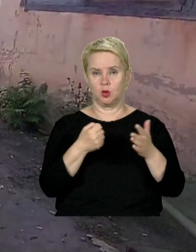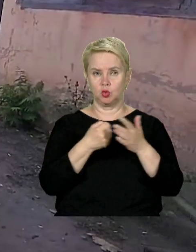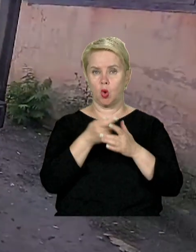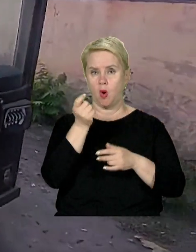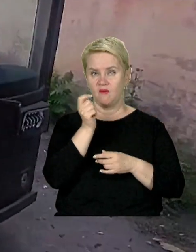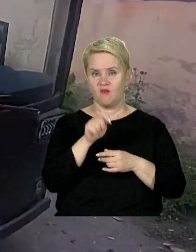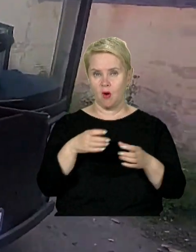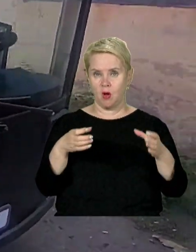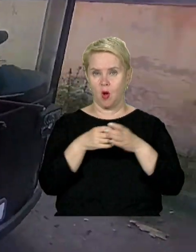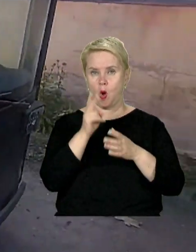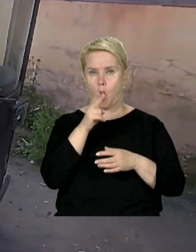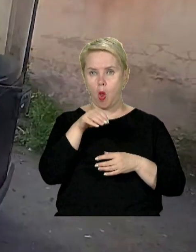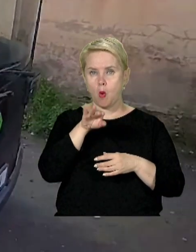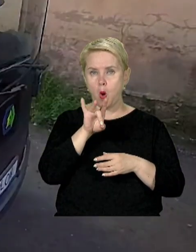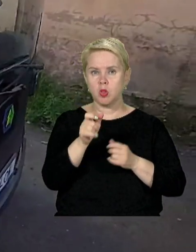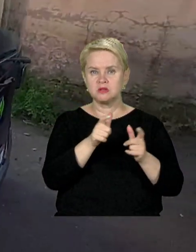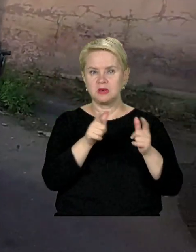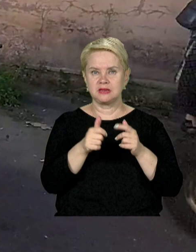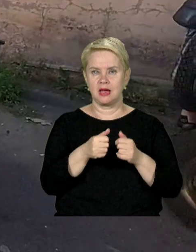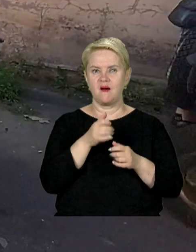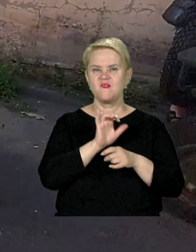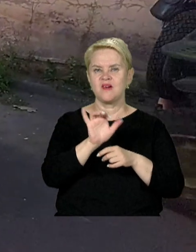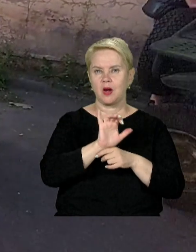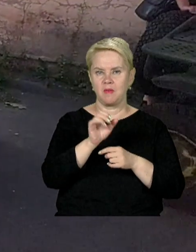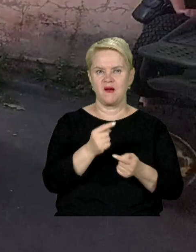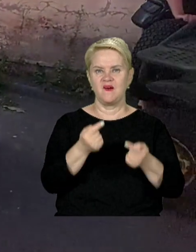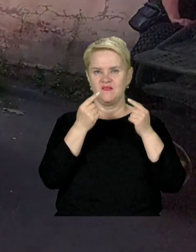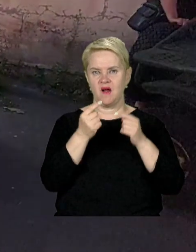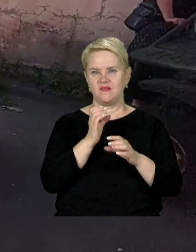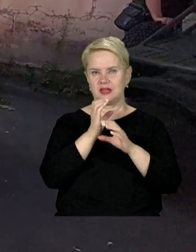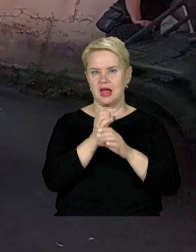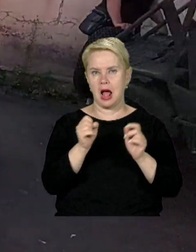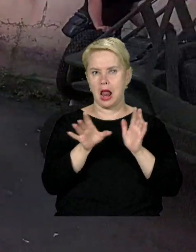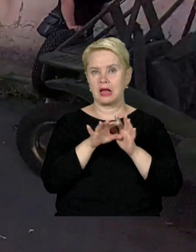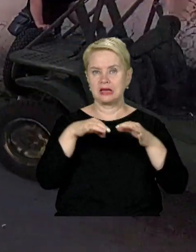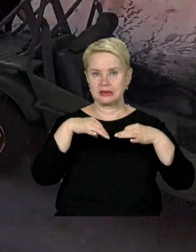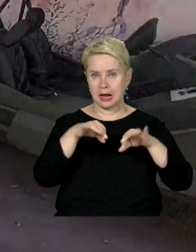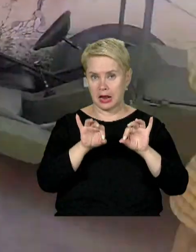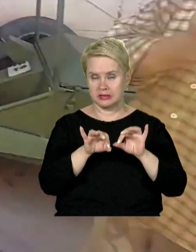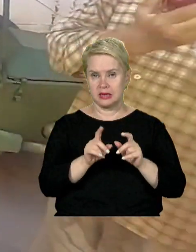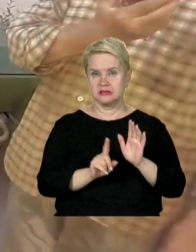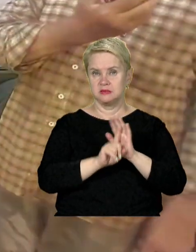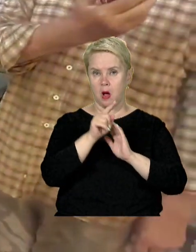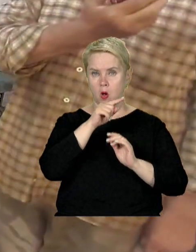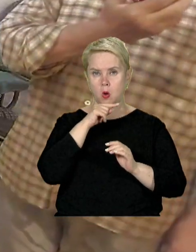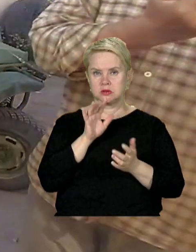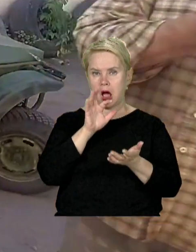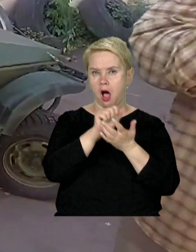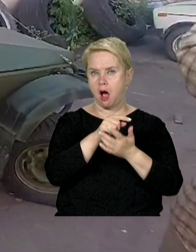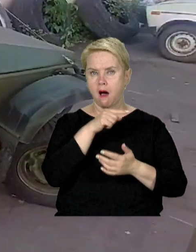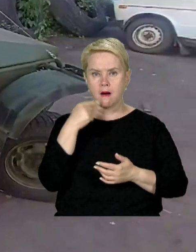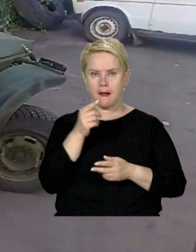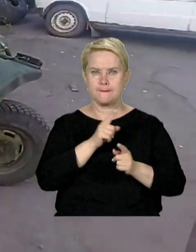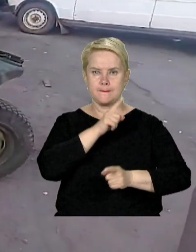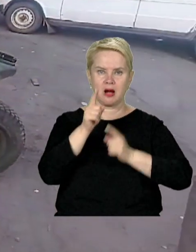команда «Кулон Моторс» займалась підготовкою до серійного виробництва великого вантажного електротранспорту. З початком російської агресії